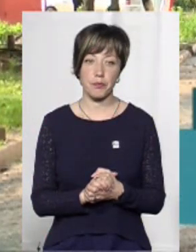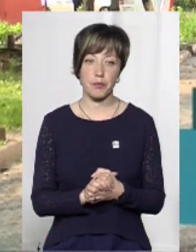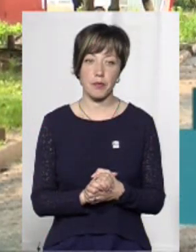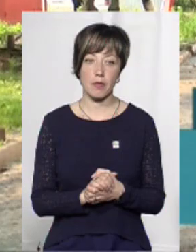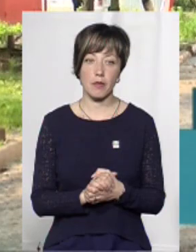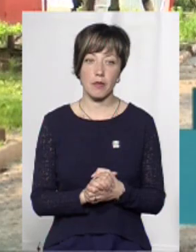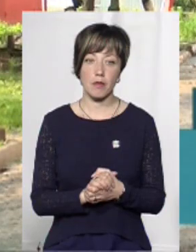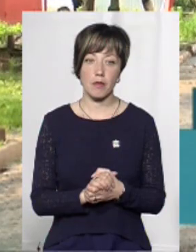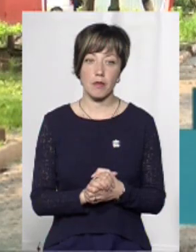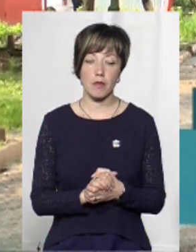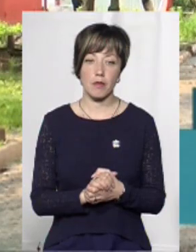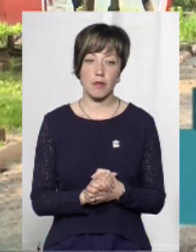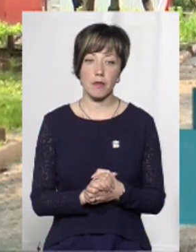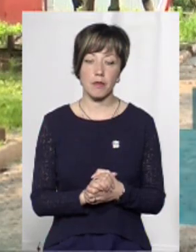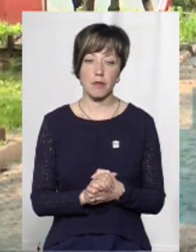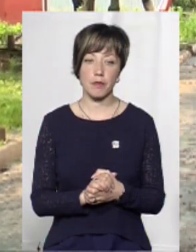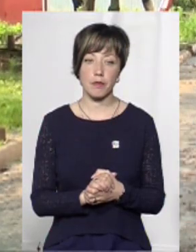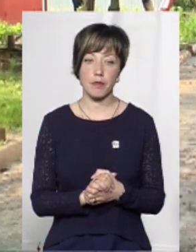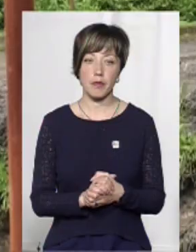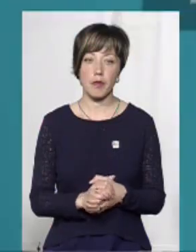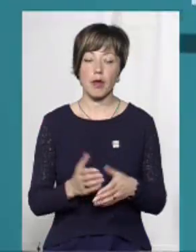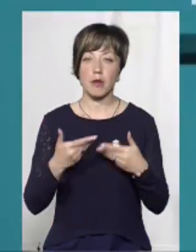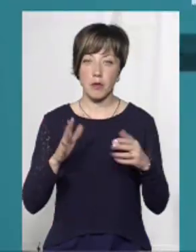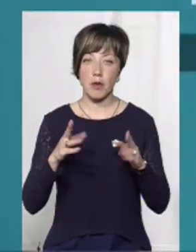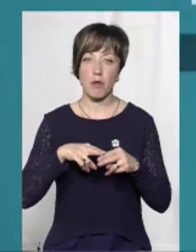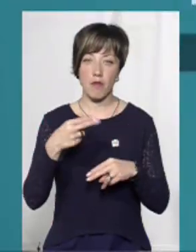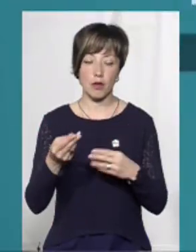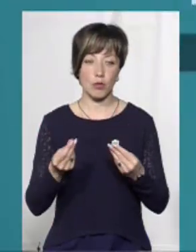на сьогоднішній день є, ми повернемо пошти.